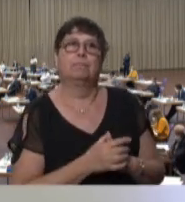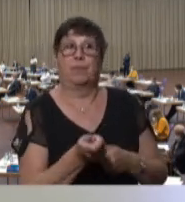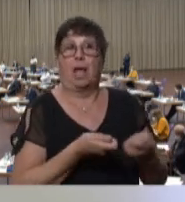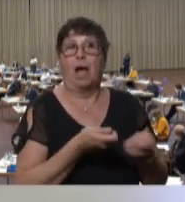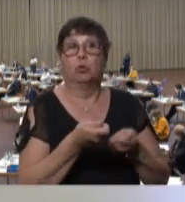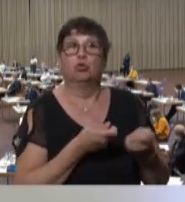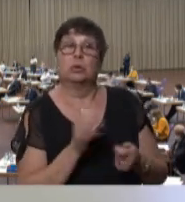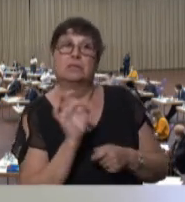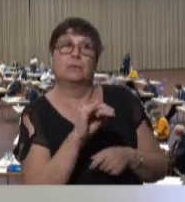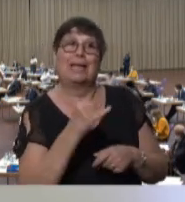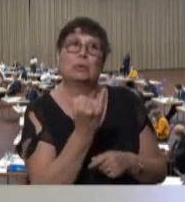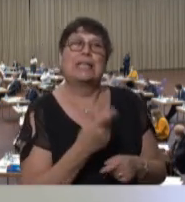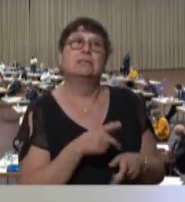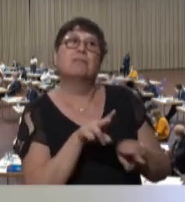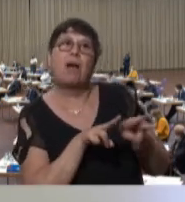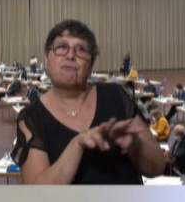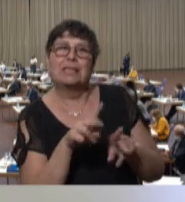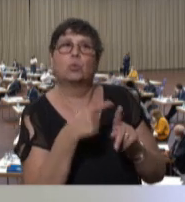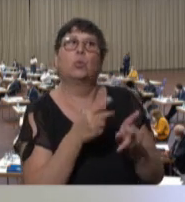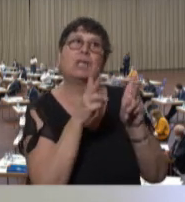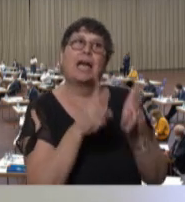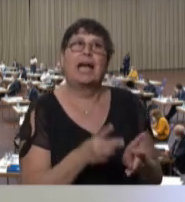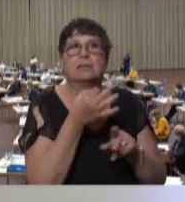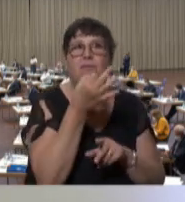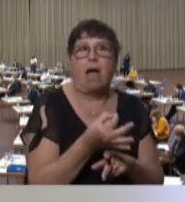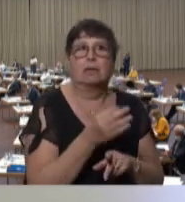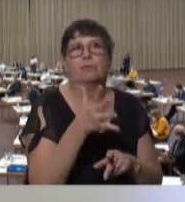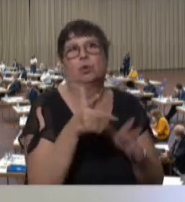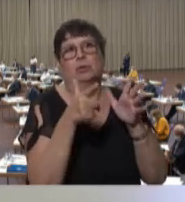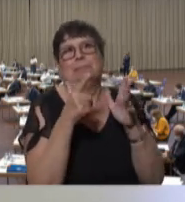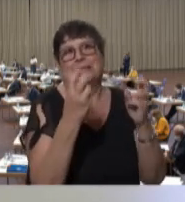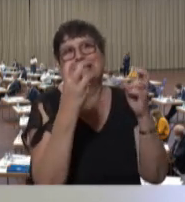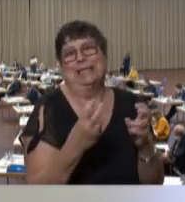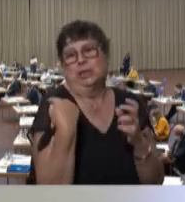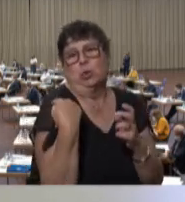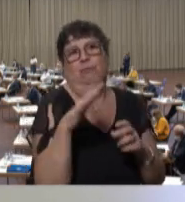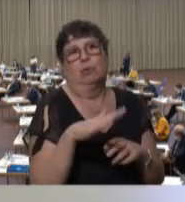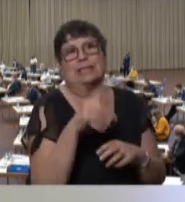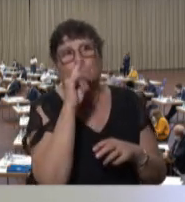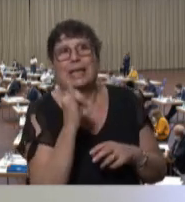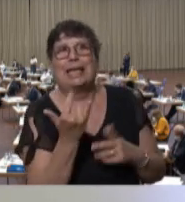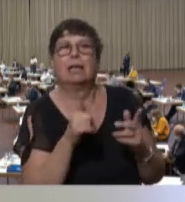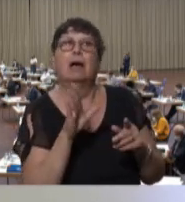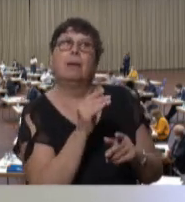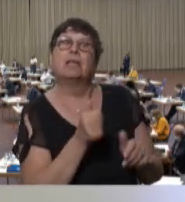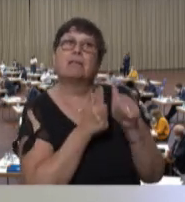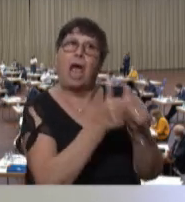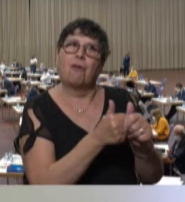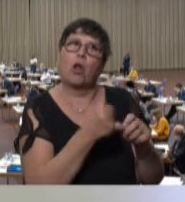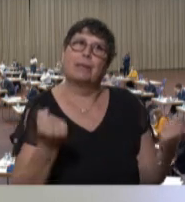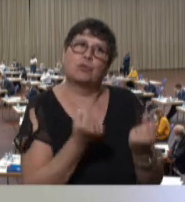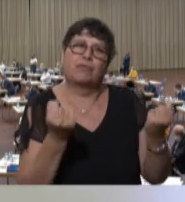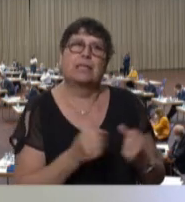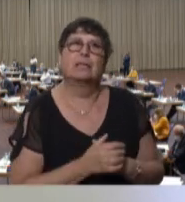Ausschuss für Justiz, Verfassungs- und Rechtsfragen sowie Wahlprüfung hat sich in seiner 75. Sitzung am 15. Juni mit der Mandatsnachfolge befasst.